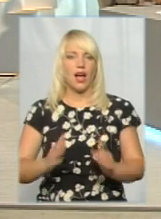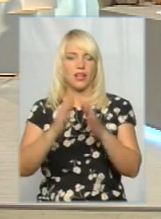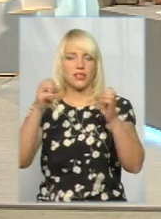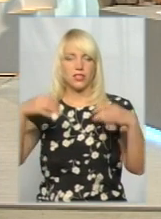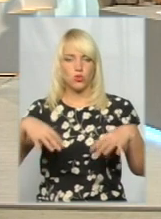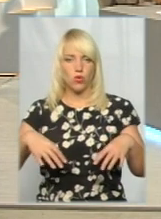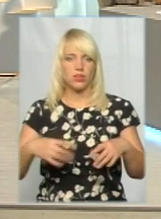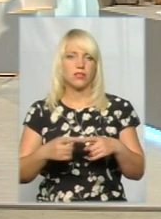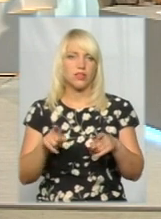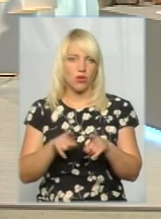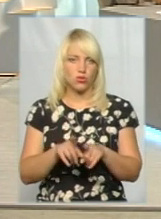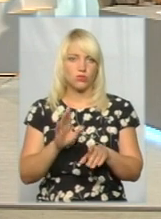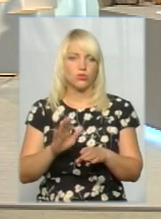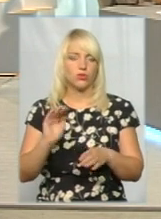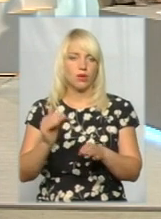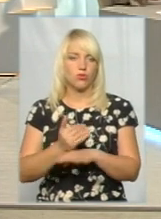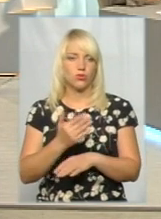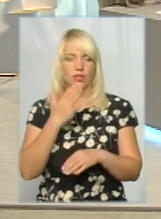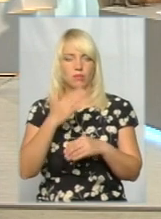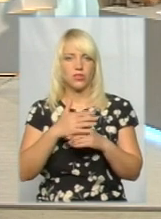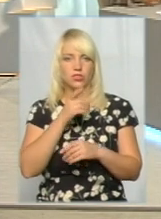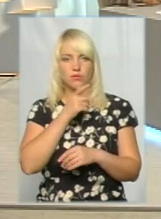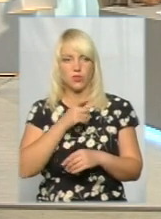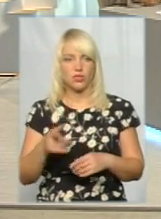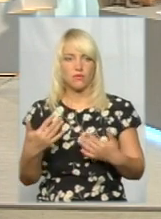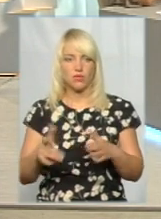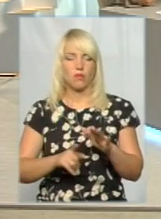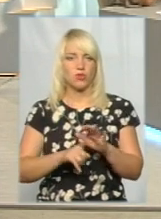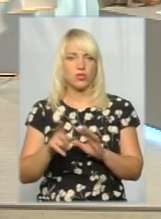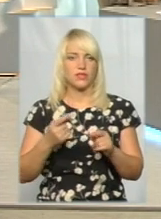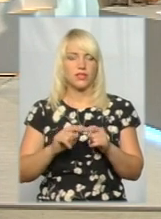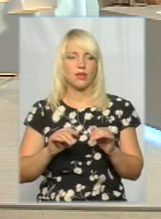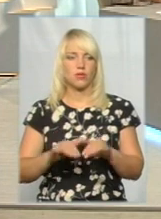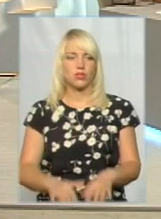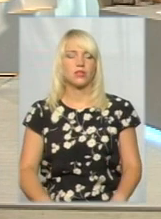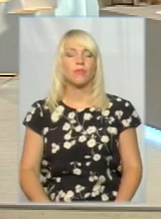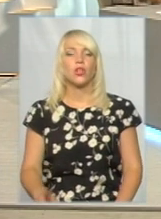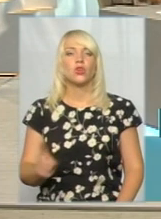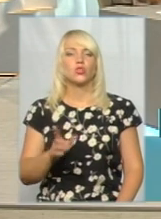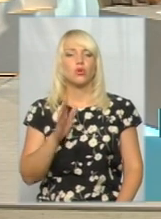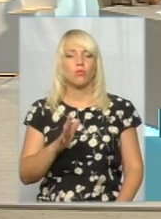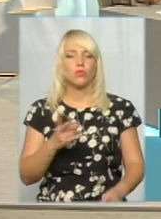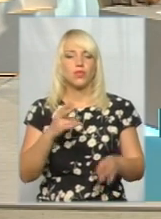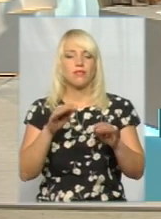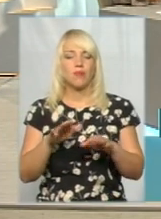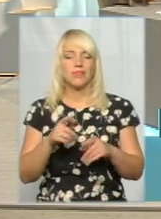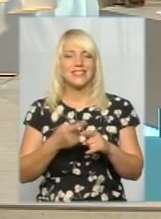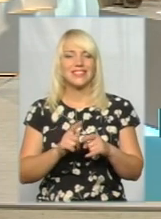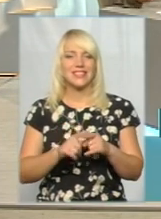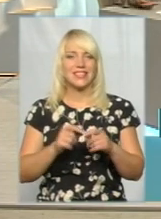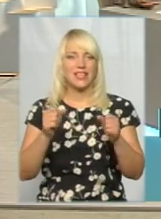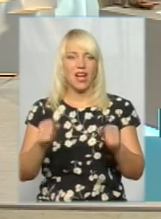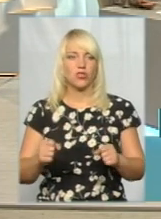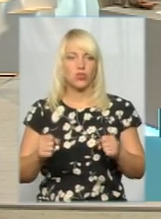найближчим часом. Тобто, так, їх також демонтують. Вже почався цей процес. Так, так. А от що буде на місці цих атракціонів,